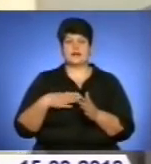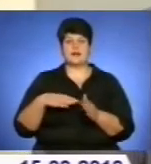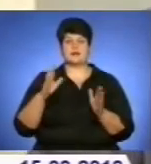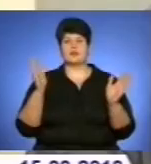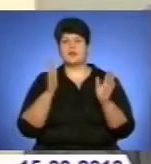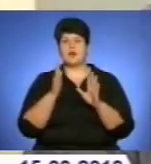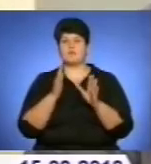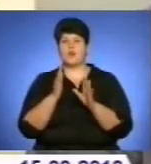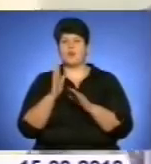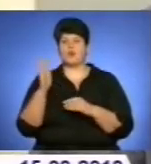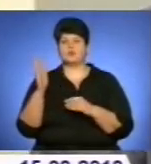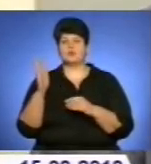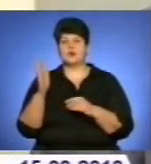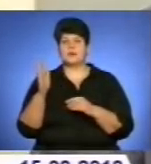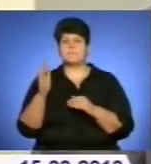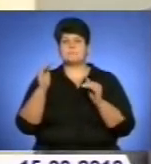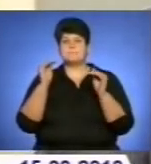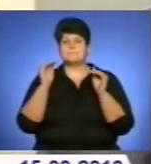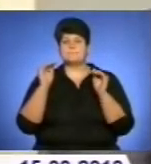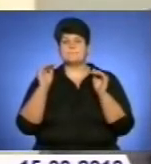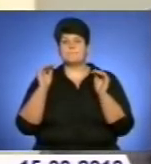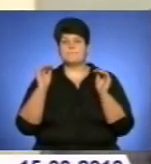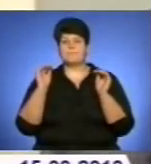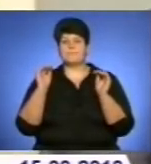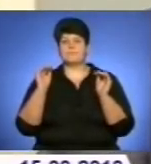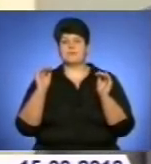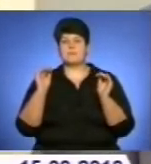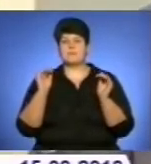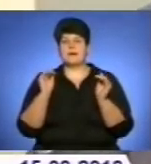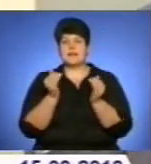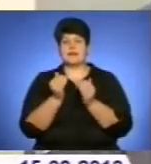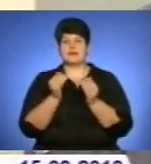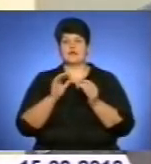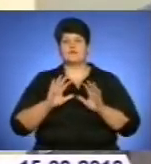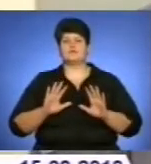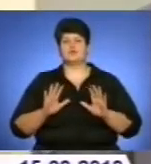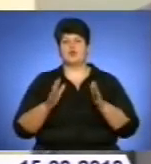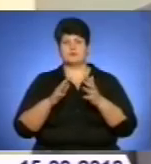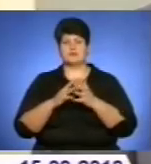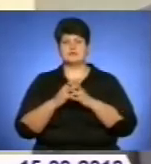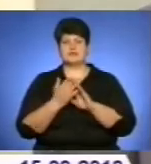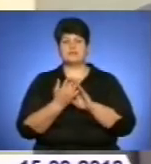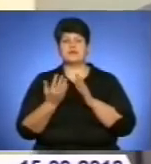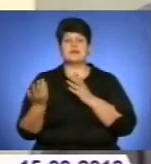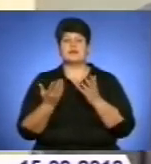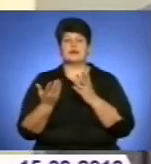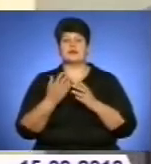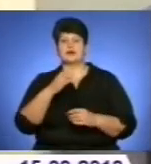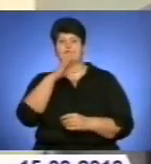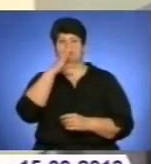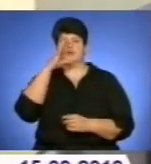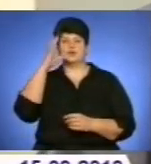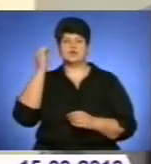Я їду в автобусі. От я тільки що казав, що я змінив одну строфу у вірші.